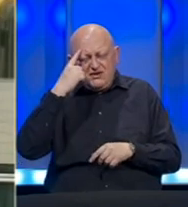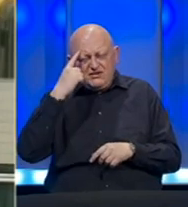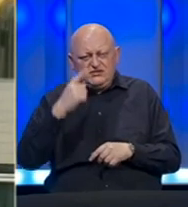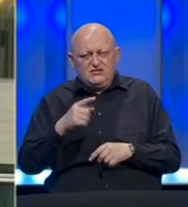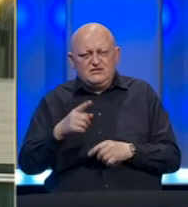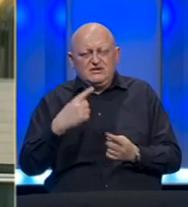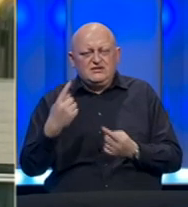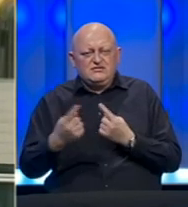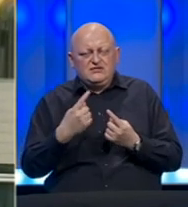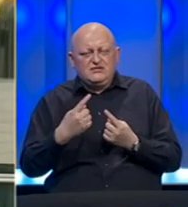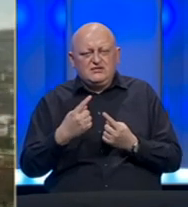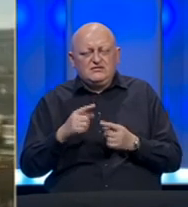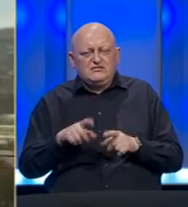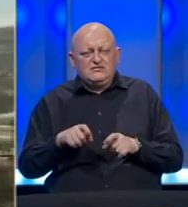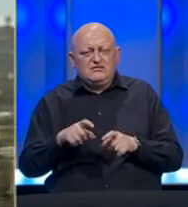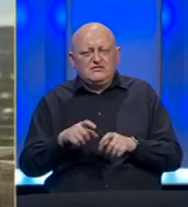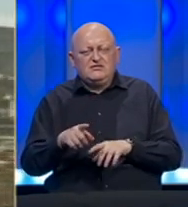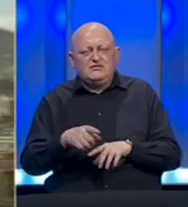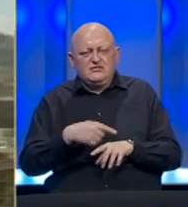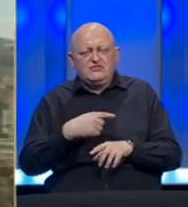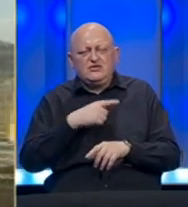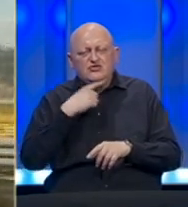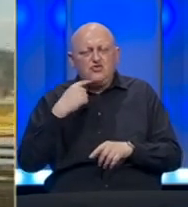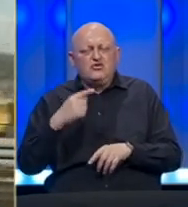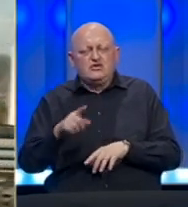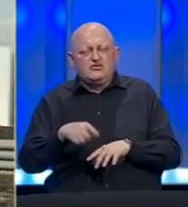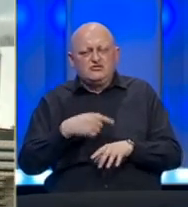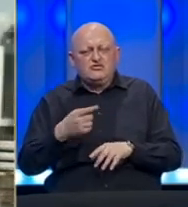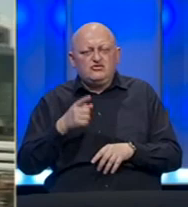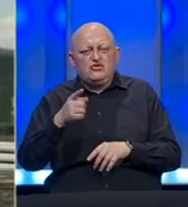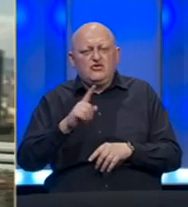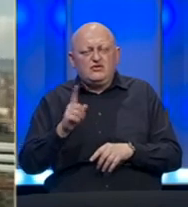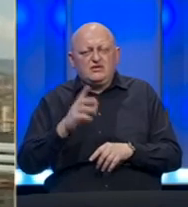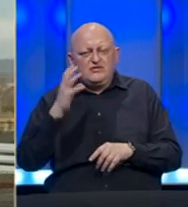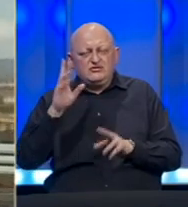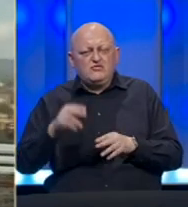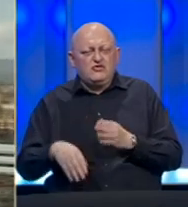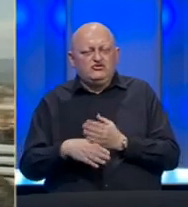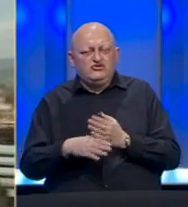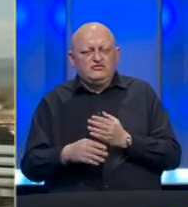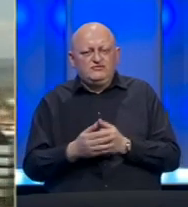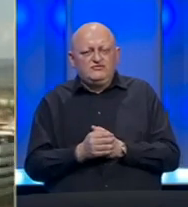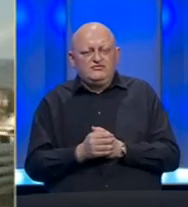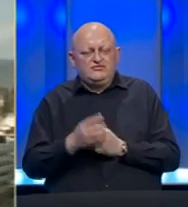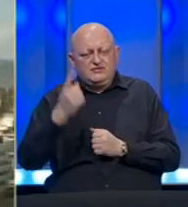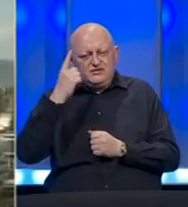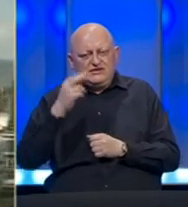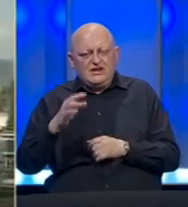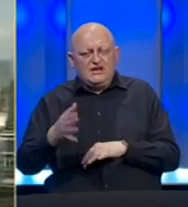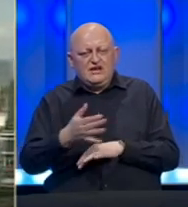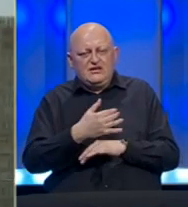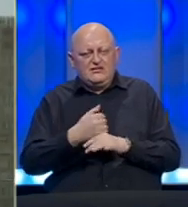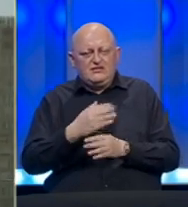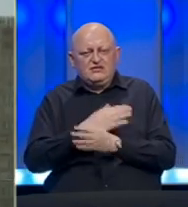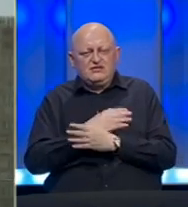da će situacija sa koronavirusom trajati dosta dugo, toliko da im ni vlada neće moći pomoći, smatra ekonomista